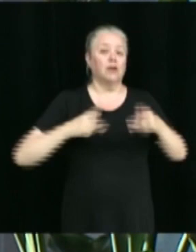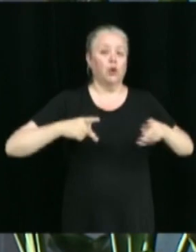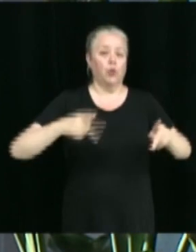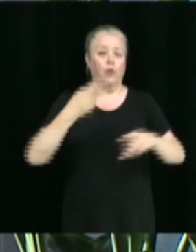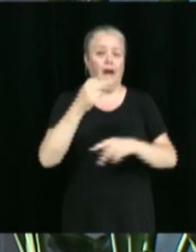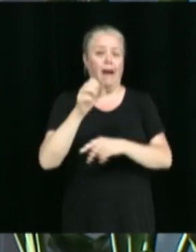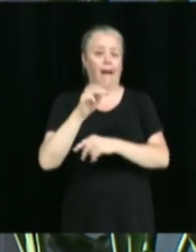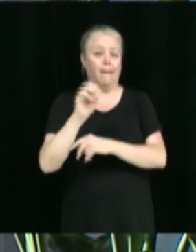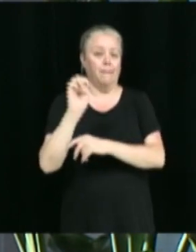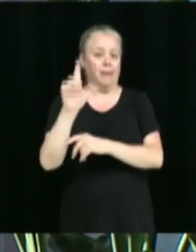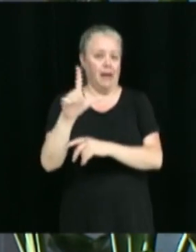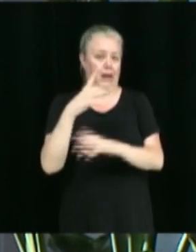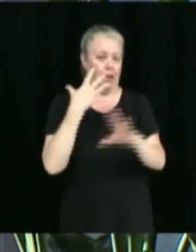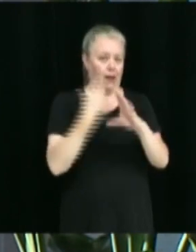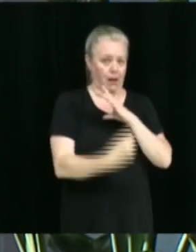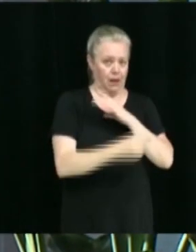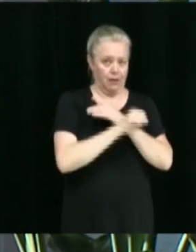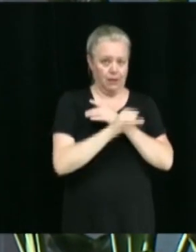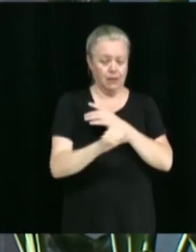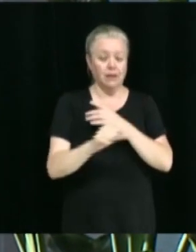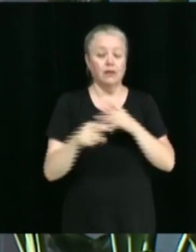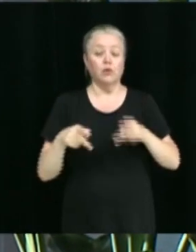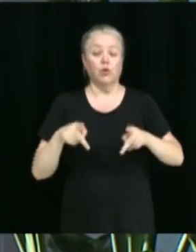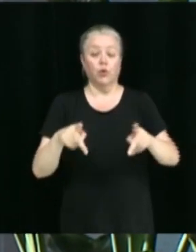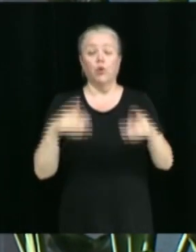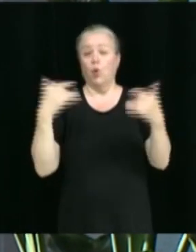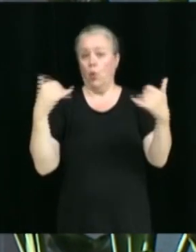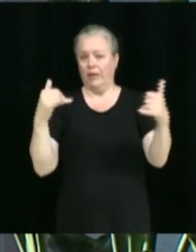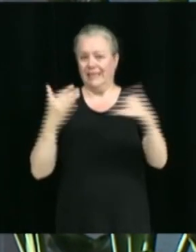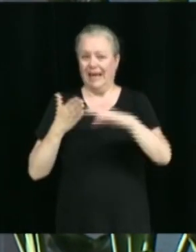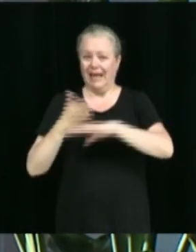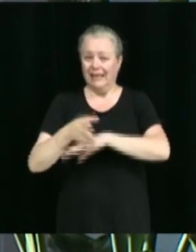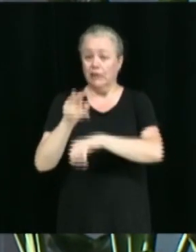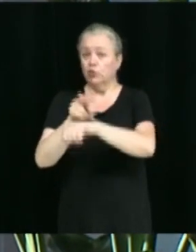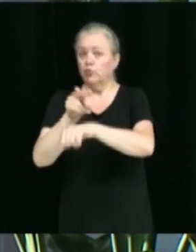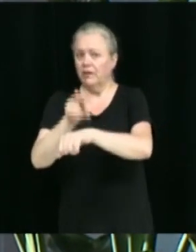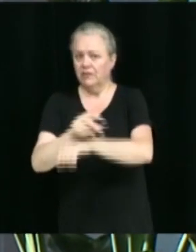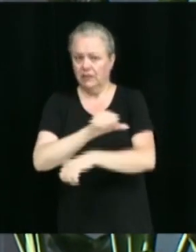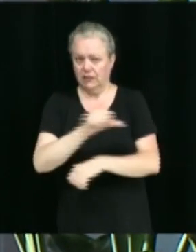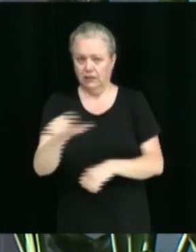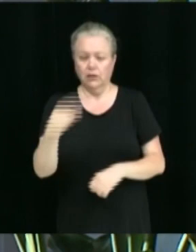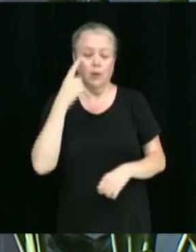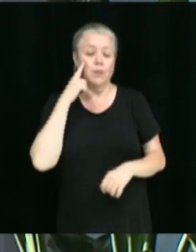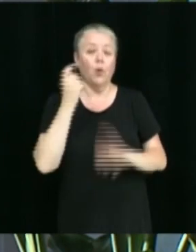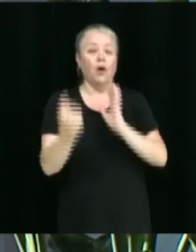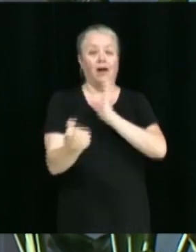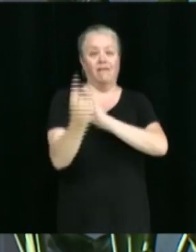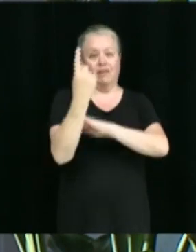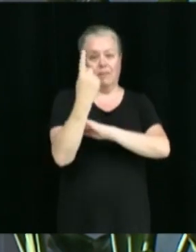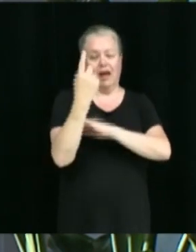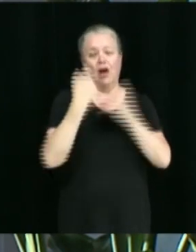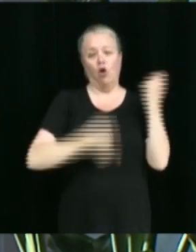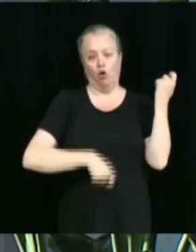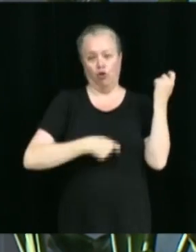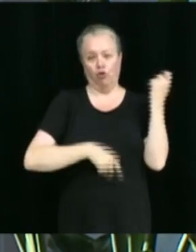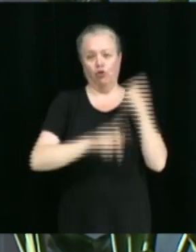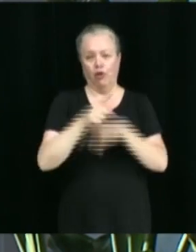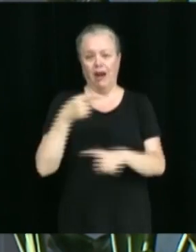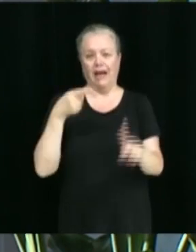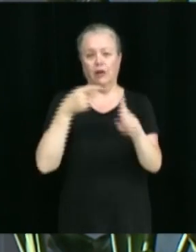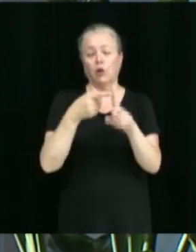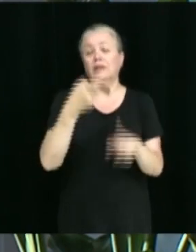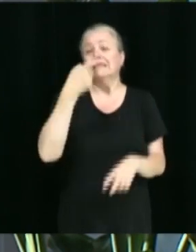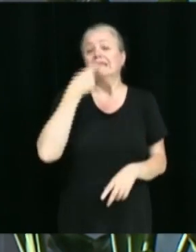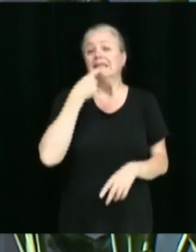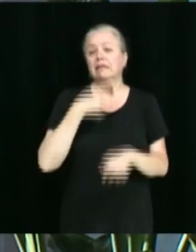seulement, et de la rue des loisirs, entrée supervisée seulement, en vue de l'événement Rock la Cause, organisé par le Festival de blues de